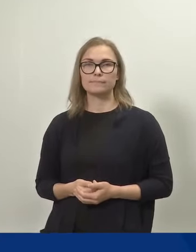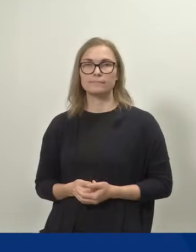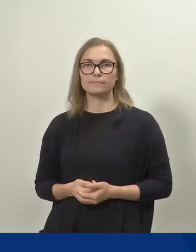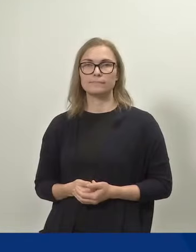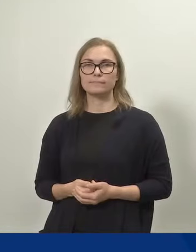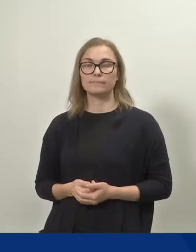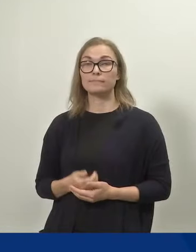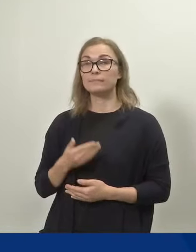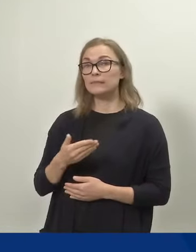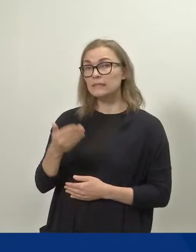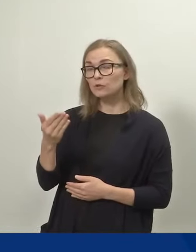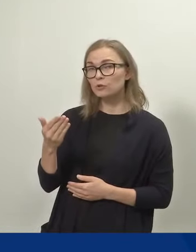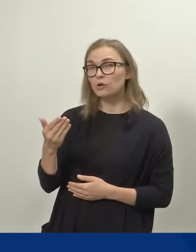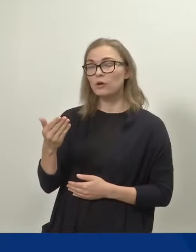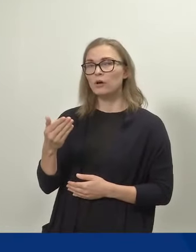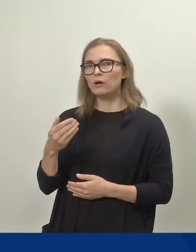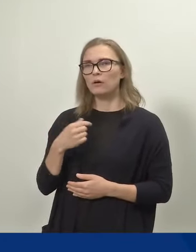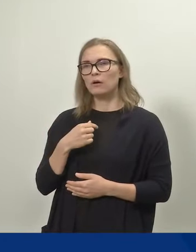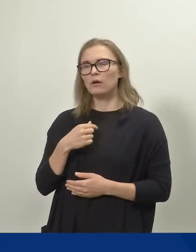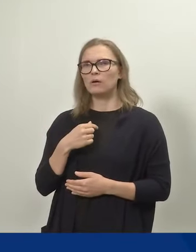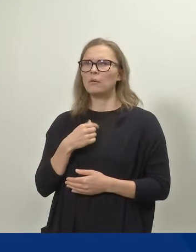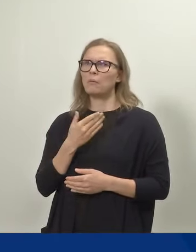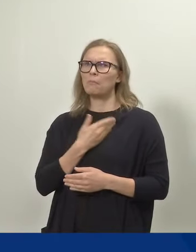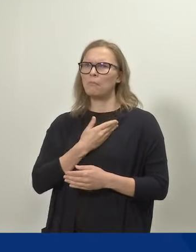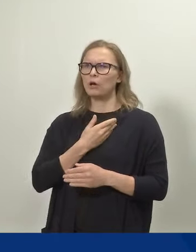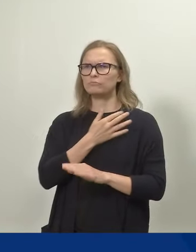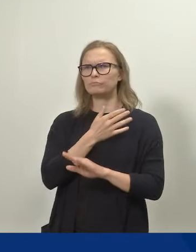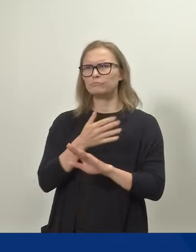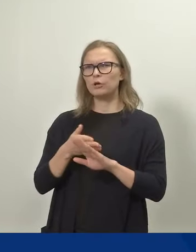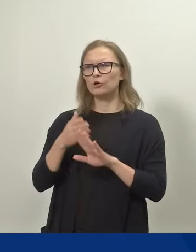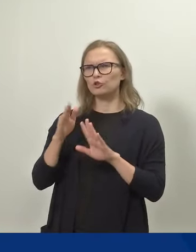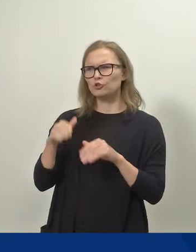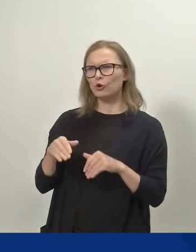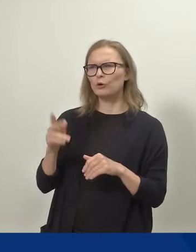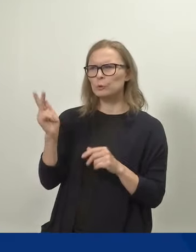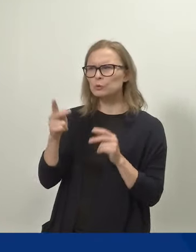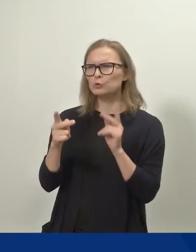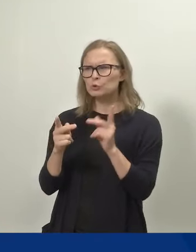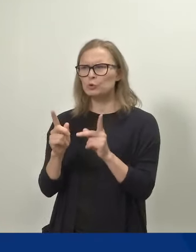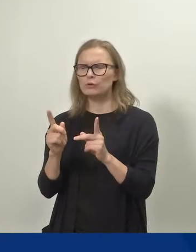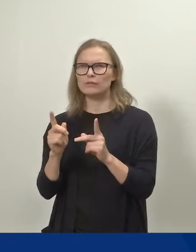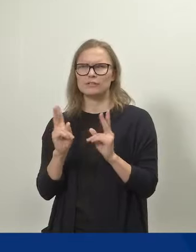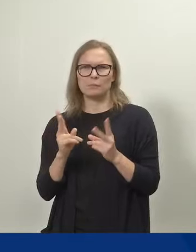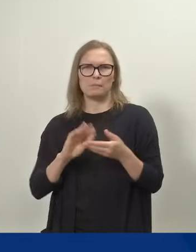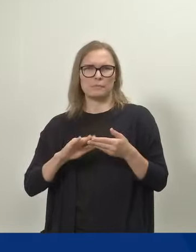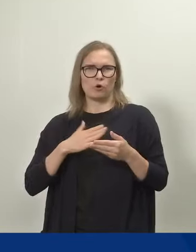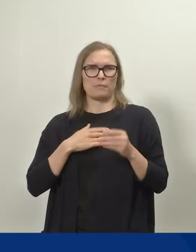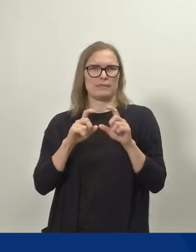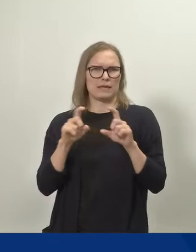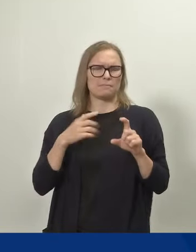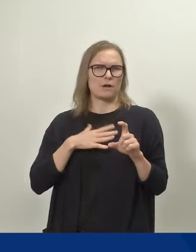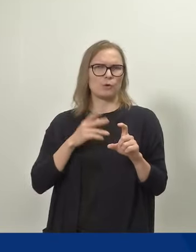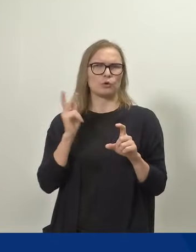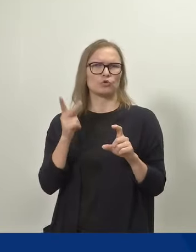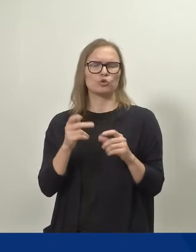Kiitos kysymysvuorossa. Tässä oikeastaan tulikin aika paljon siitä, mitä haluaisin kysyä. Voisin kuitenkin palata lyhyesti näihin